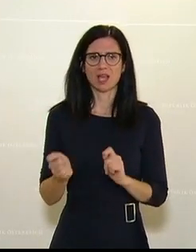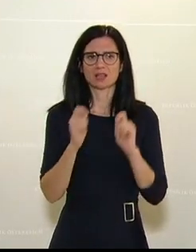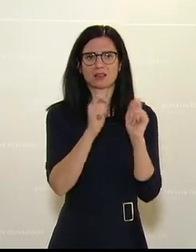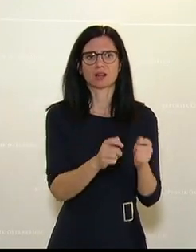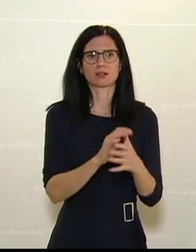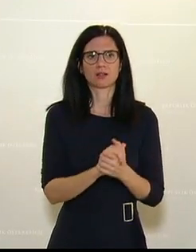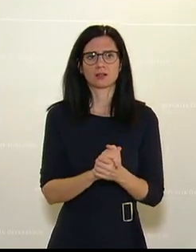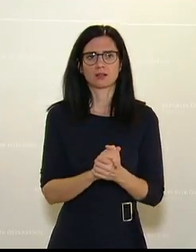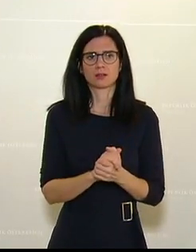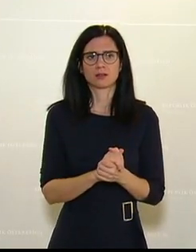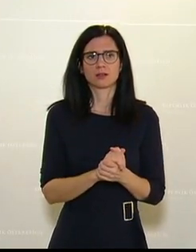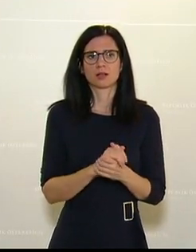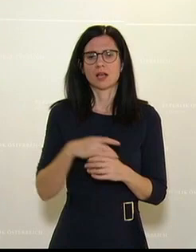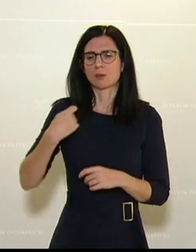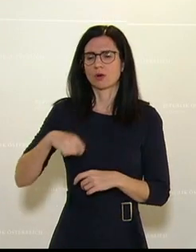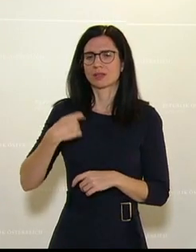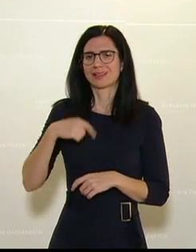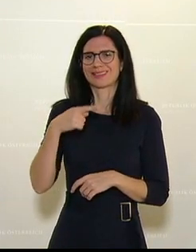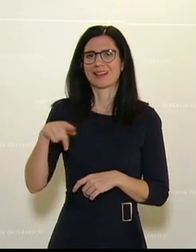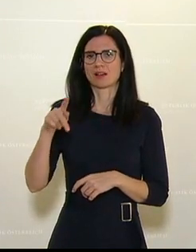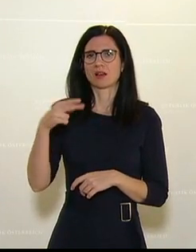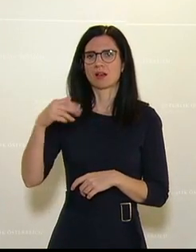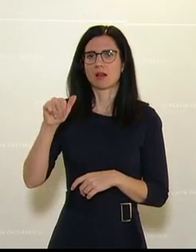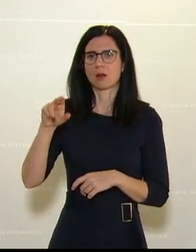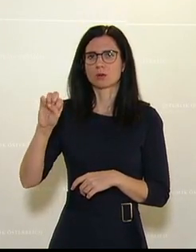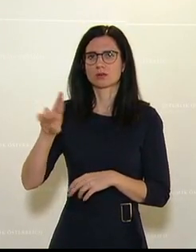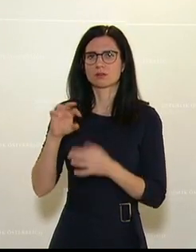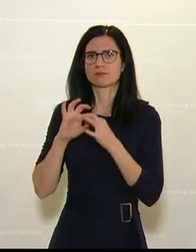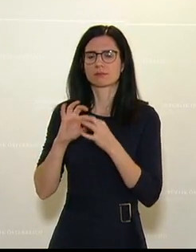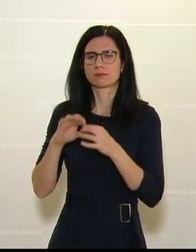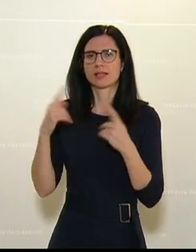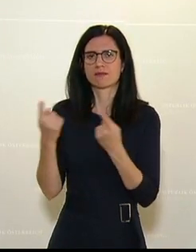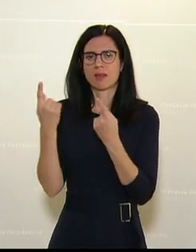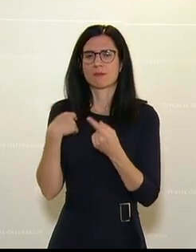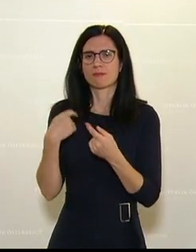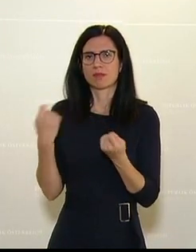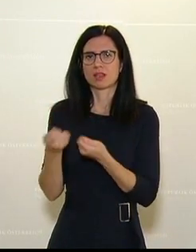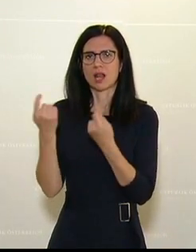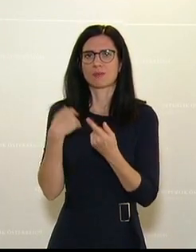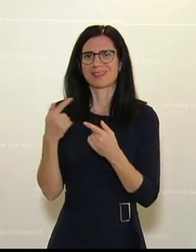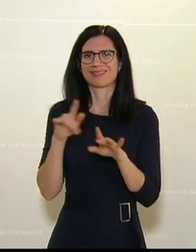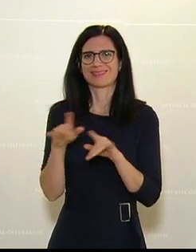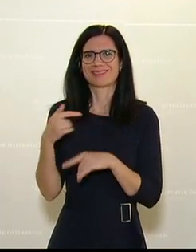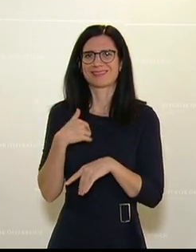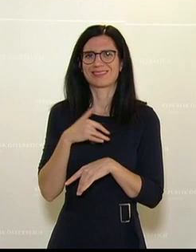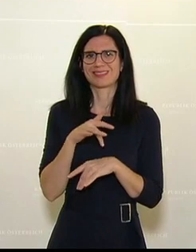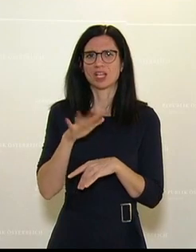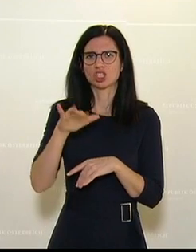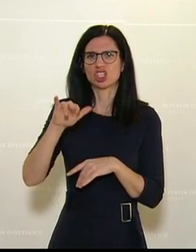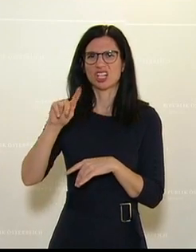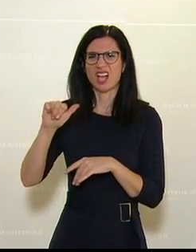des Abgeordneten Magister Gerald Hauser betreffend Gewerbetreibenden helfen, Schikanen beim